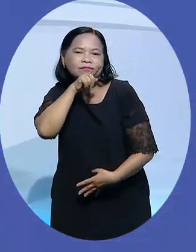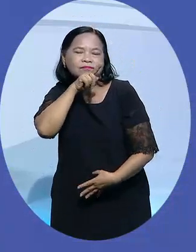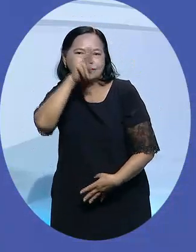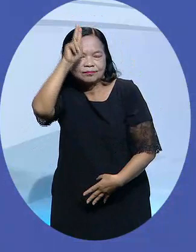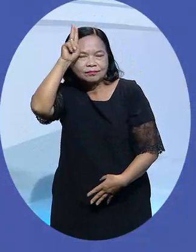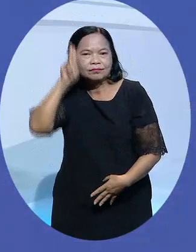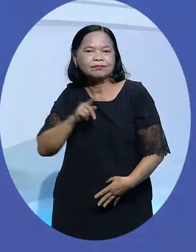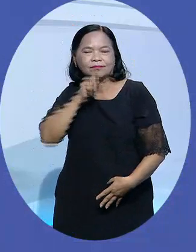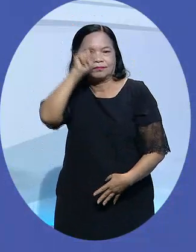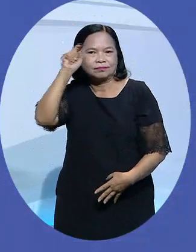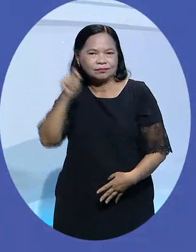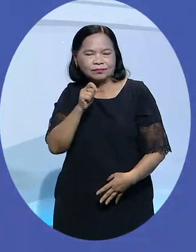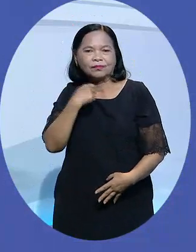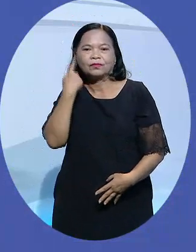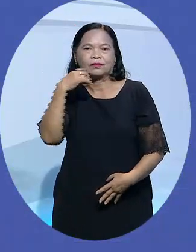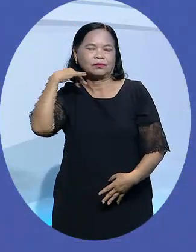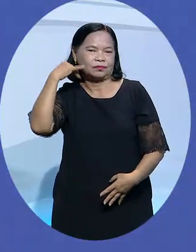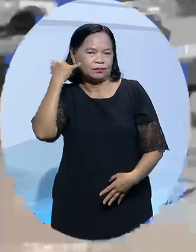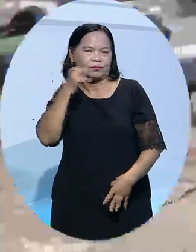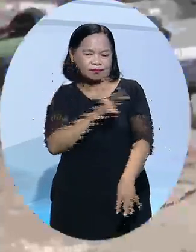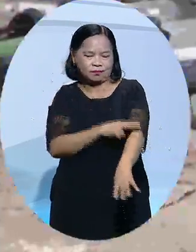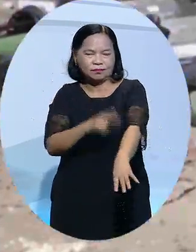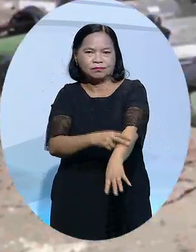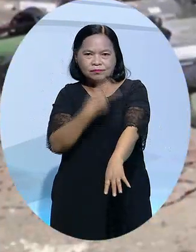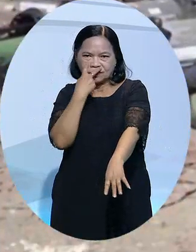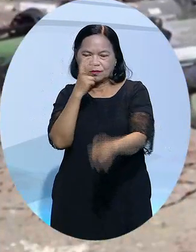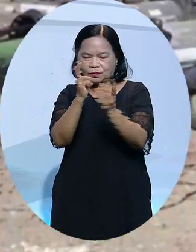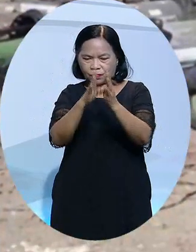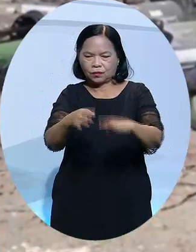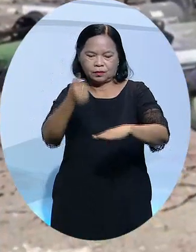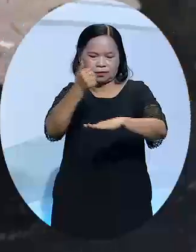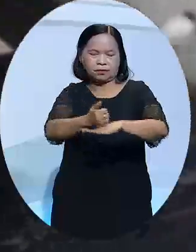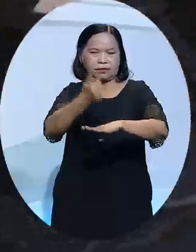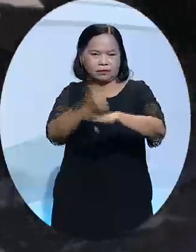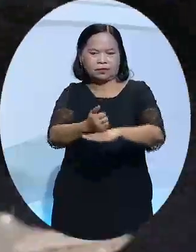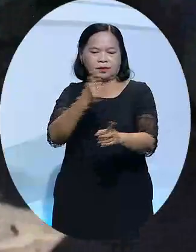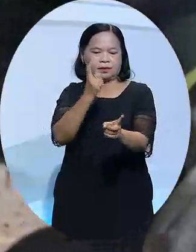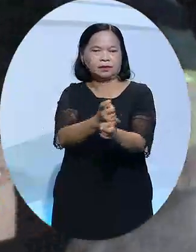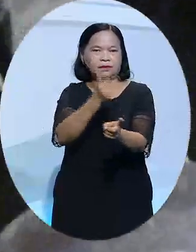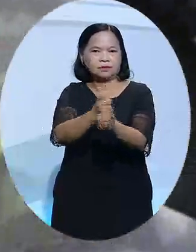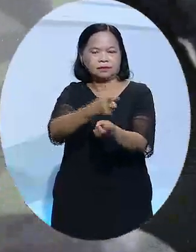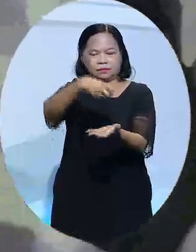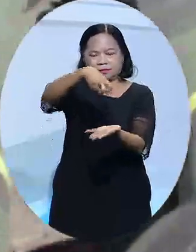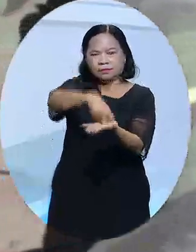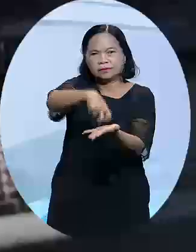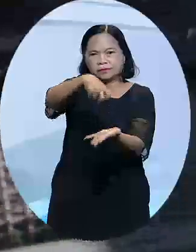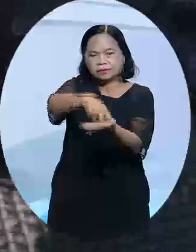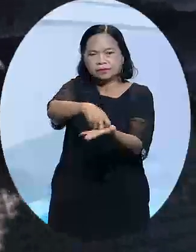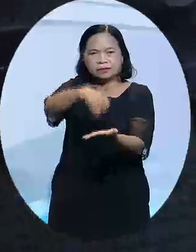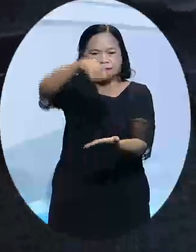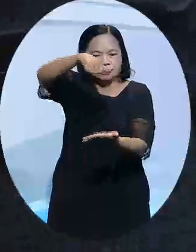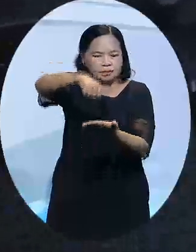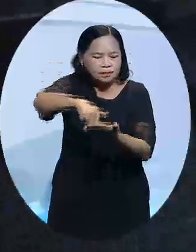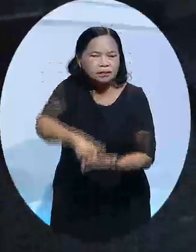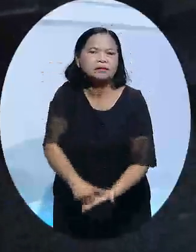ở Ukraine, kể cả khi nó được gọi là lực lượng dình dữ hòa bình. Thủ tướng Đức khẳng định các lệnh trừng phạt nên là công cụ chính để gây áp lực